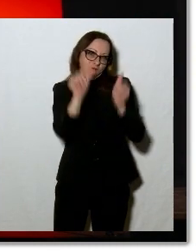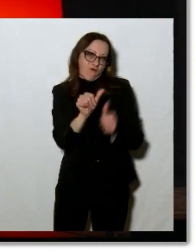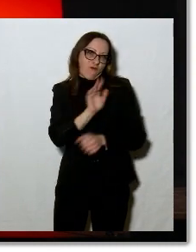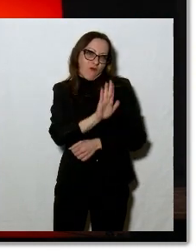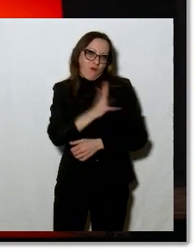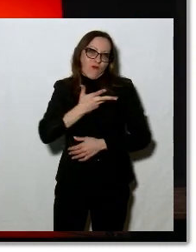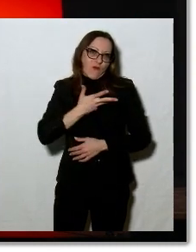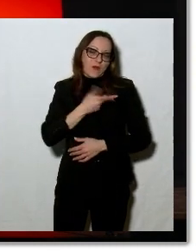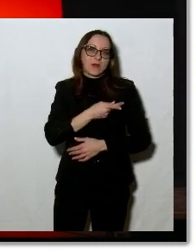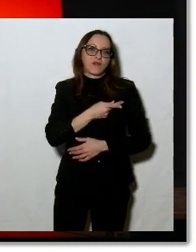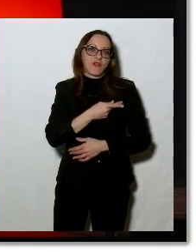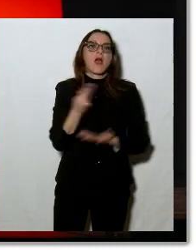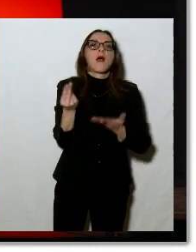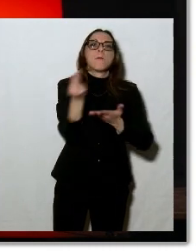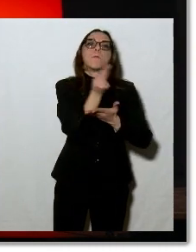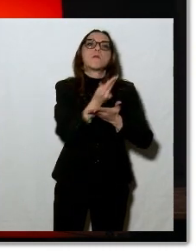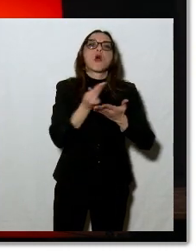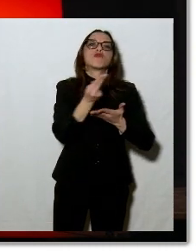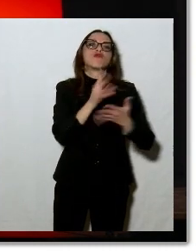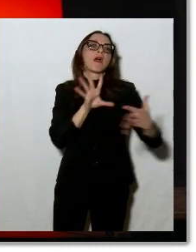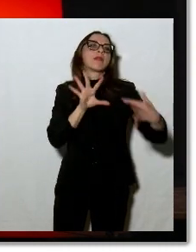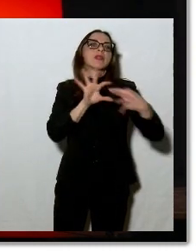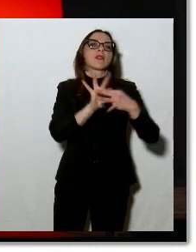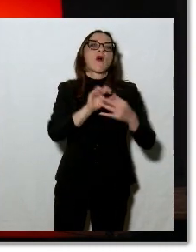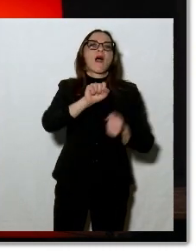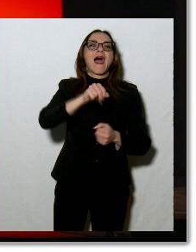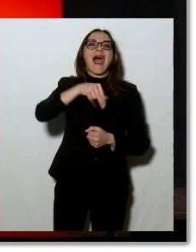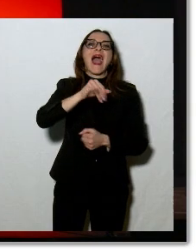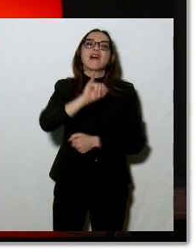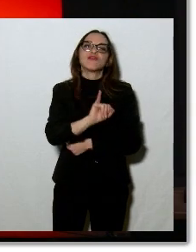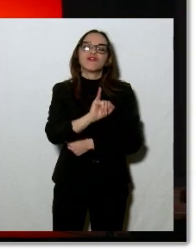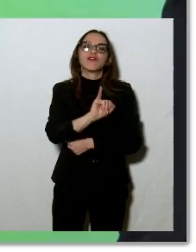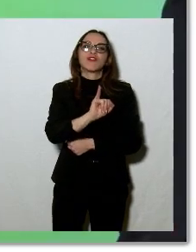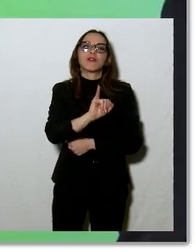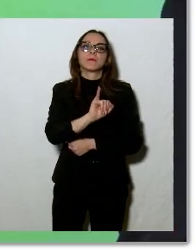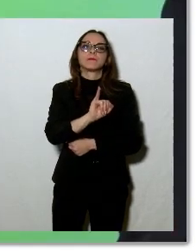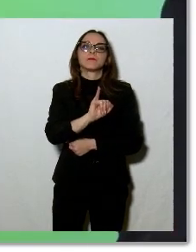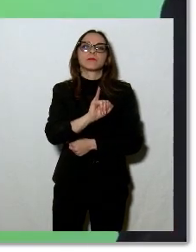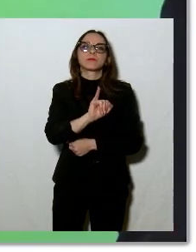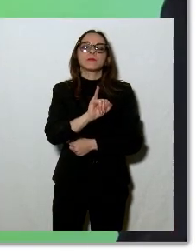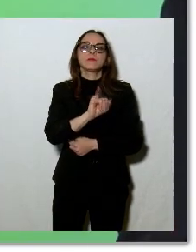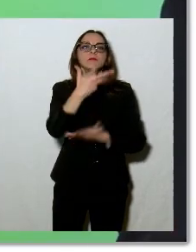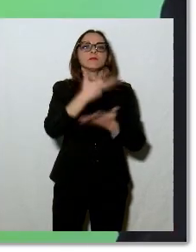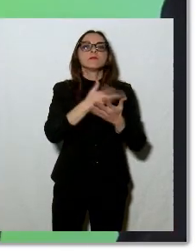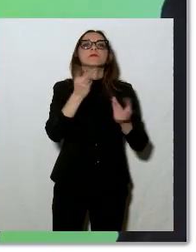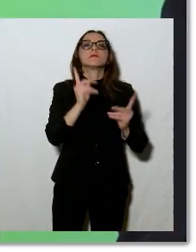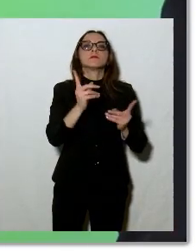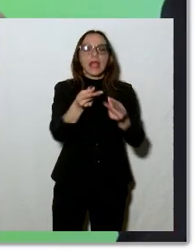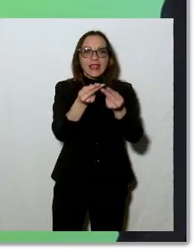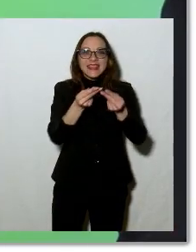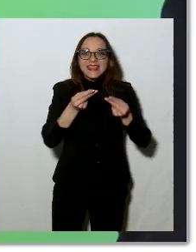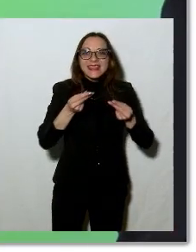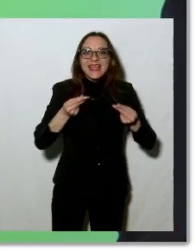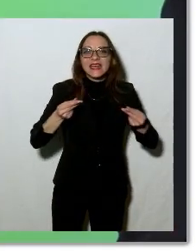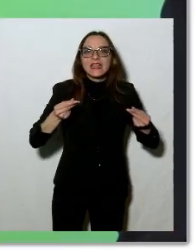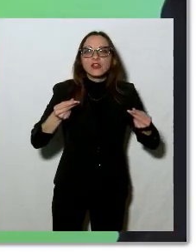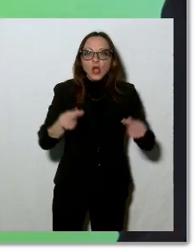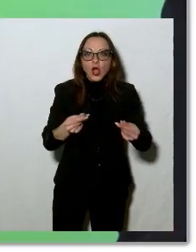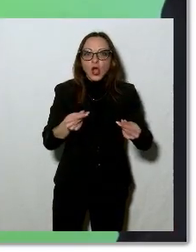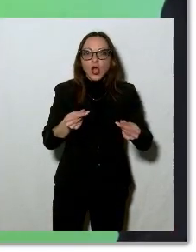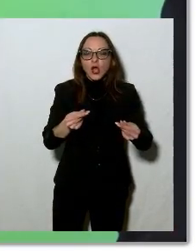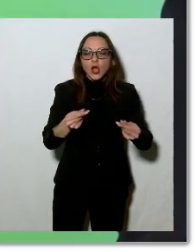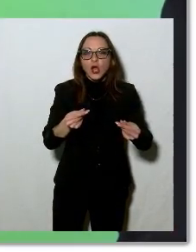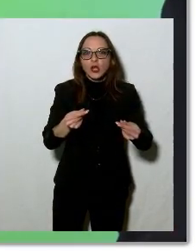progetto che è un progetto legato con Anci per raccontare il territorio e per raccontare